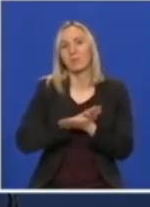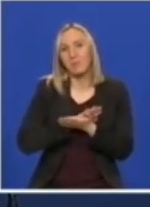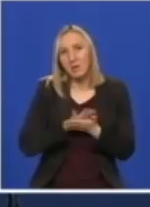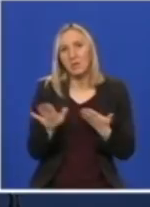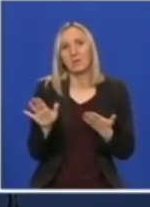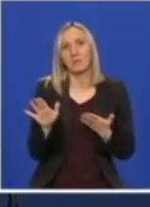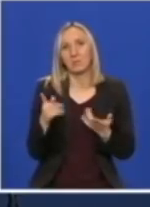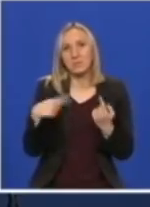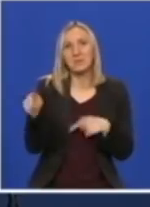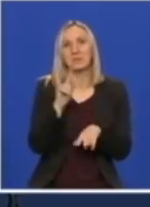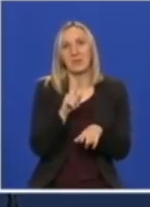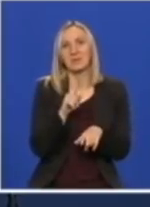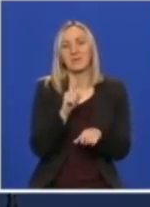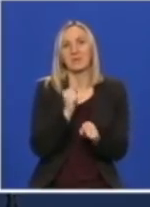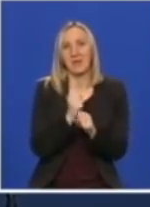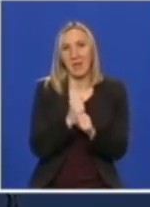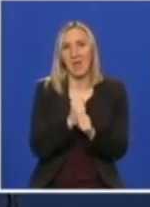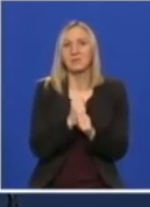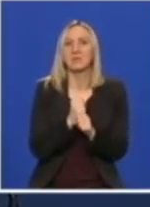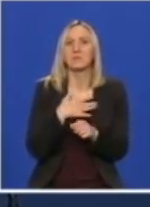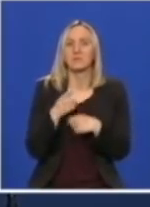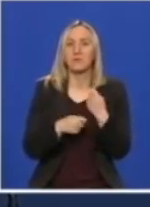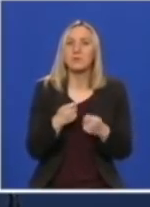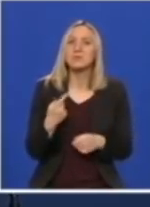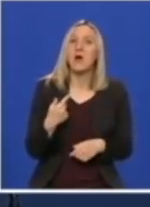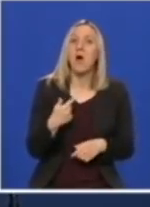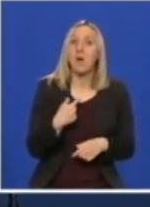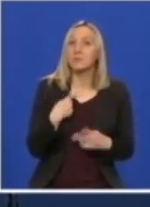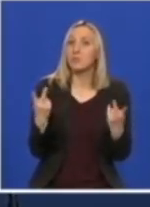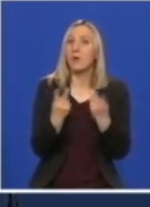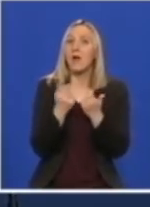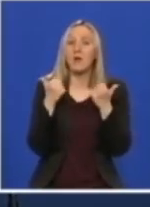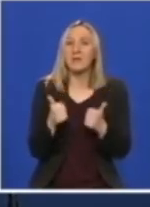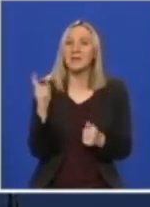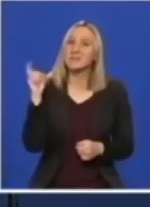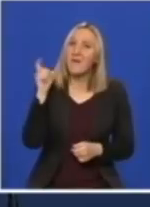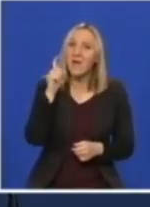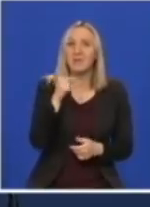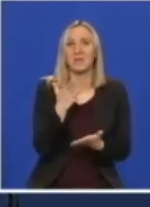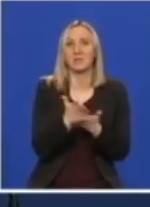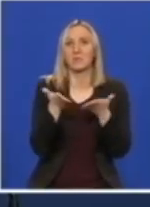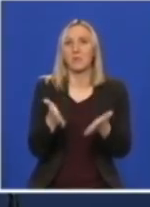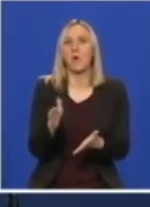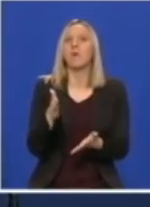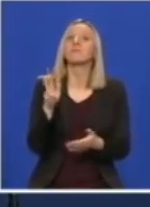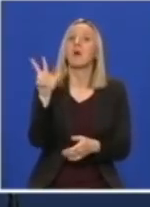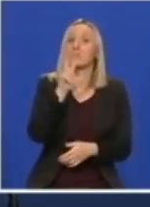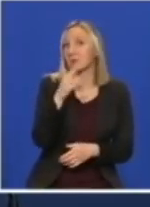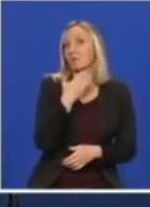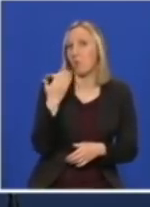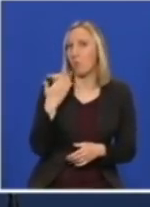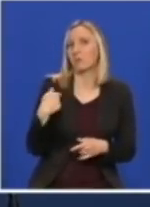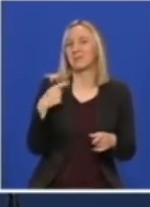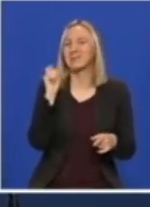da radimo svoj posao. A mi ćemo da budemo kao i danas svakog dana ovde od 15 časova i da